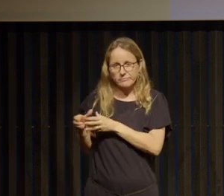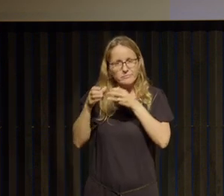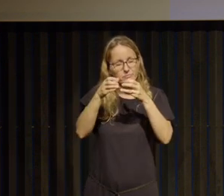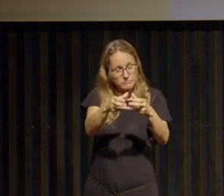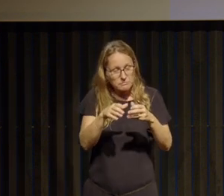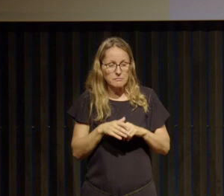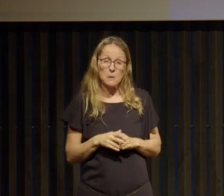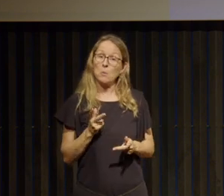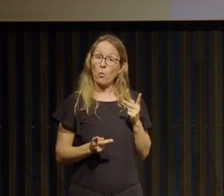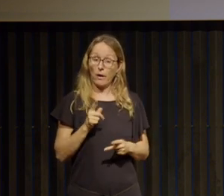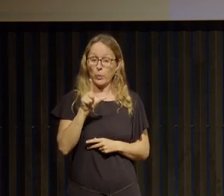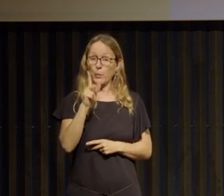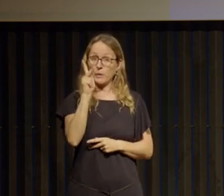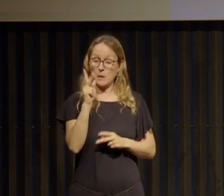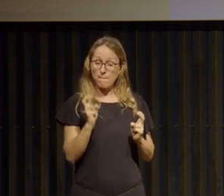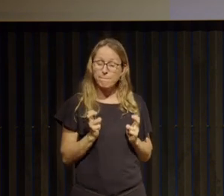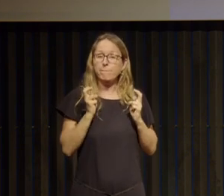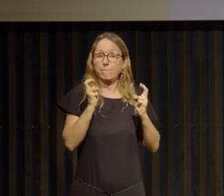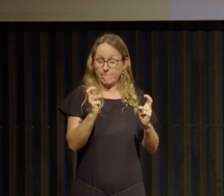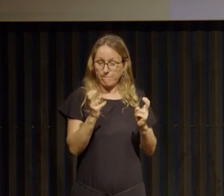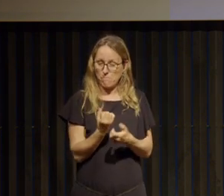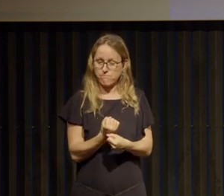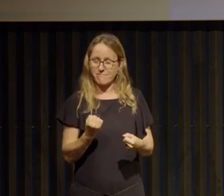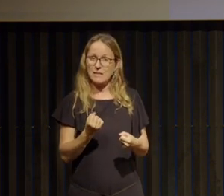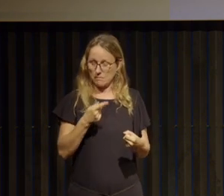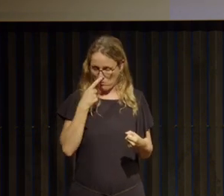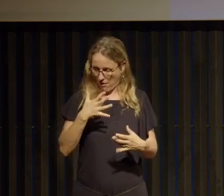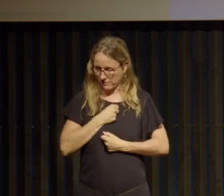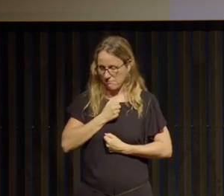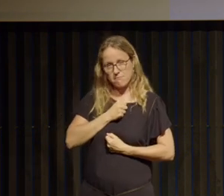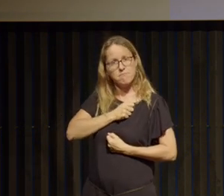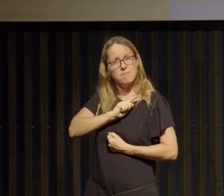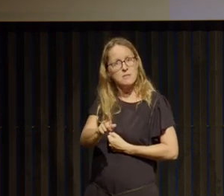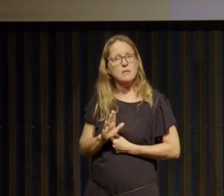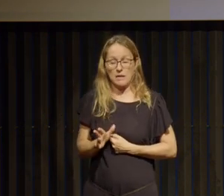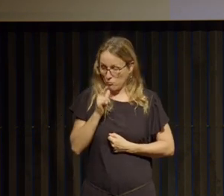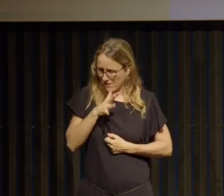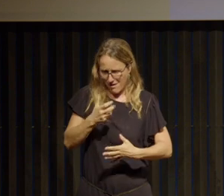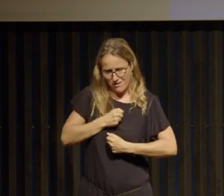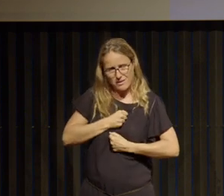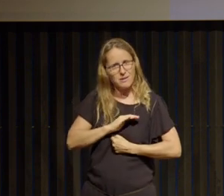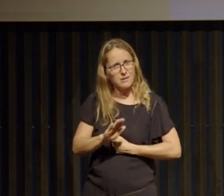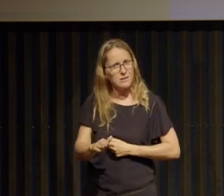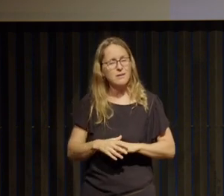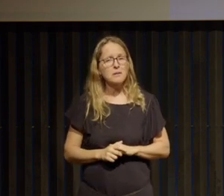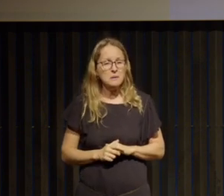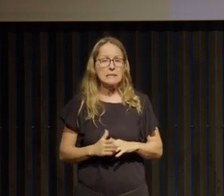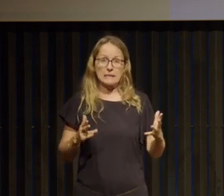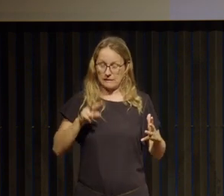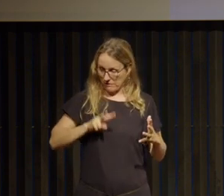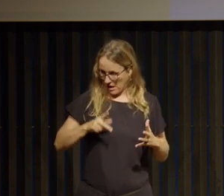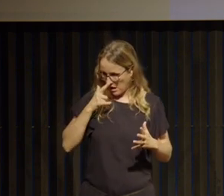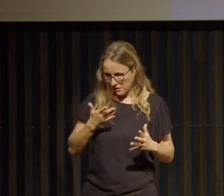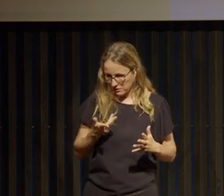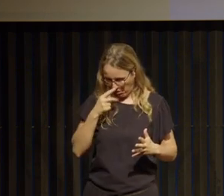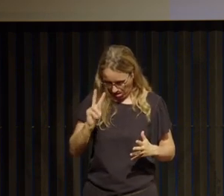deux kilos et où ces deux kilos se sont avérés être vraiment insupportables c-à que je ne pouvais pas les tolérer. Je l vraiment très très